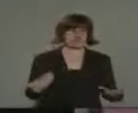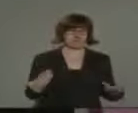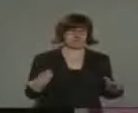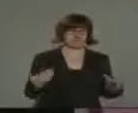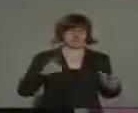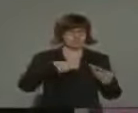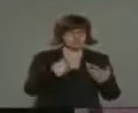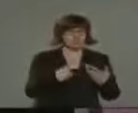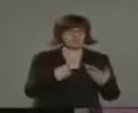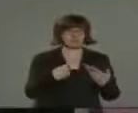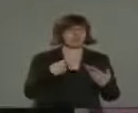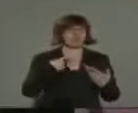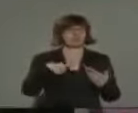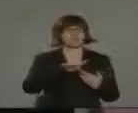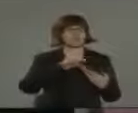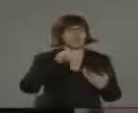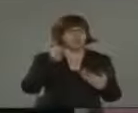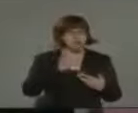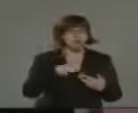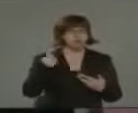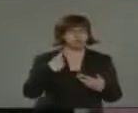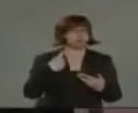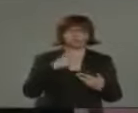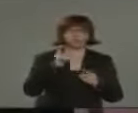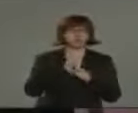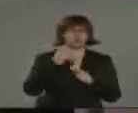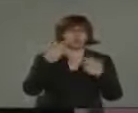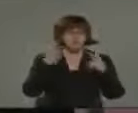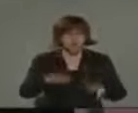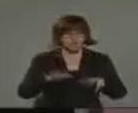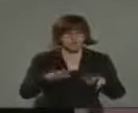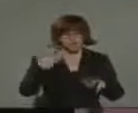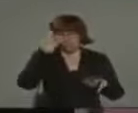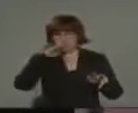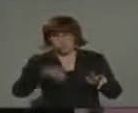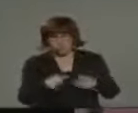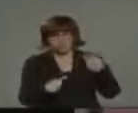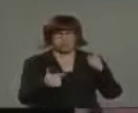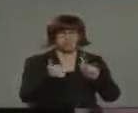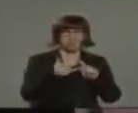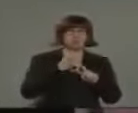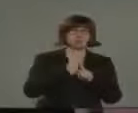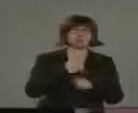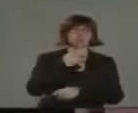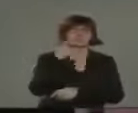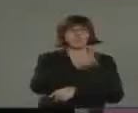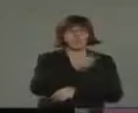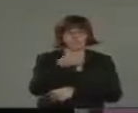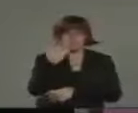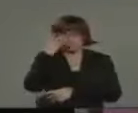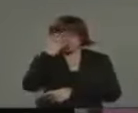dann hatten wir uns das auch weder 1918 so vorgestellt, noch 1933,